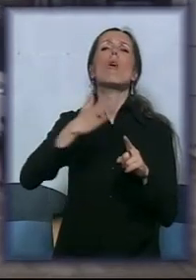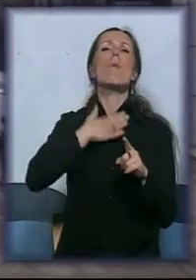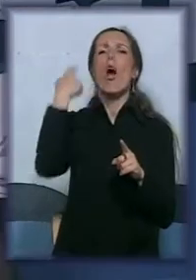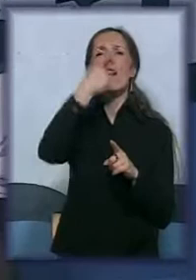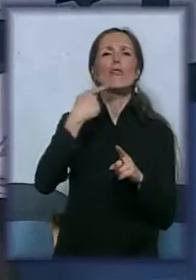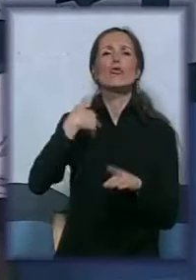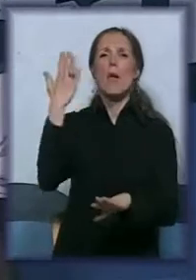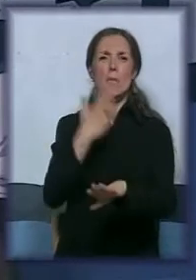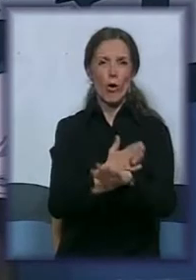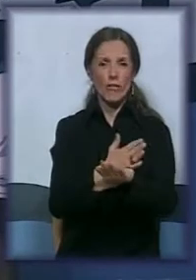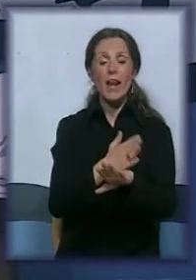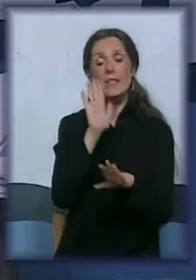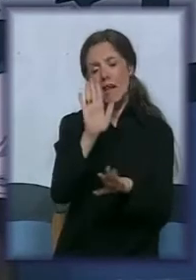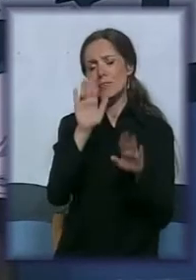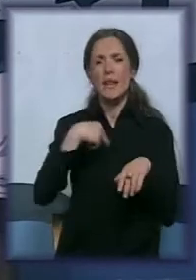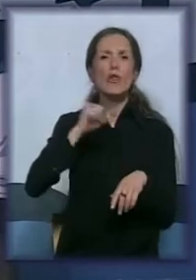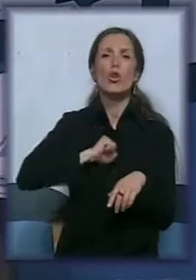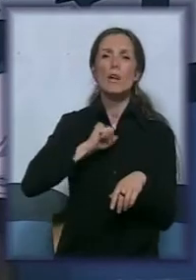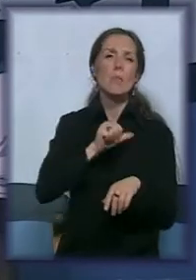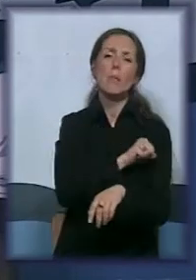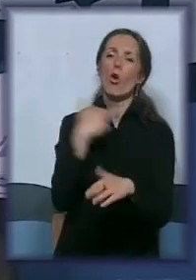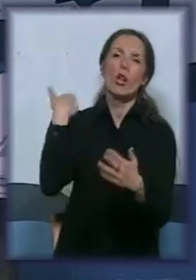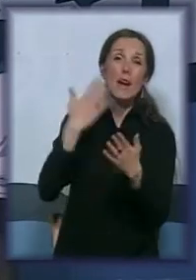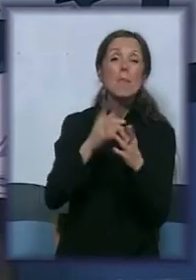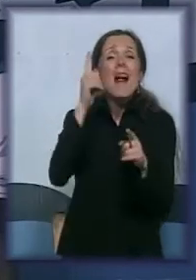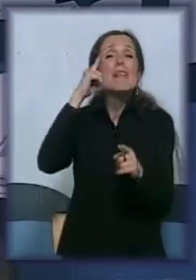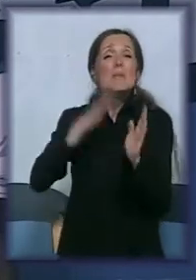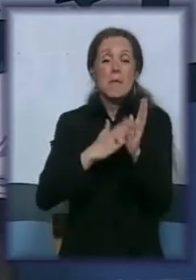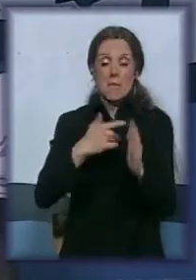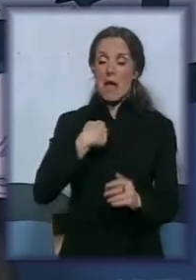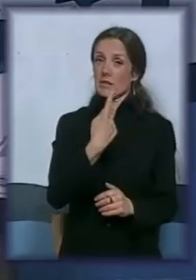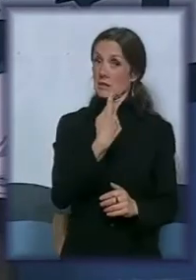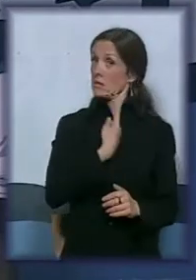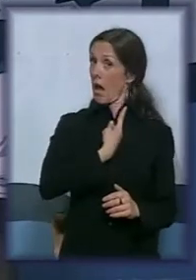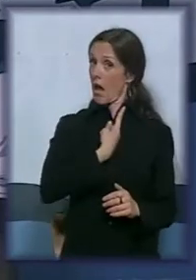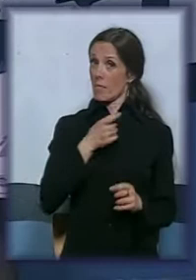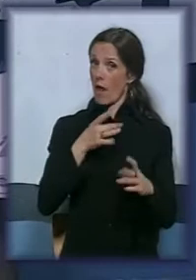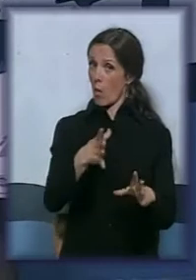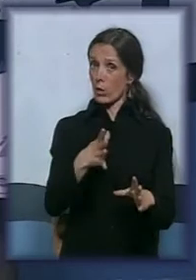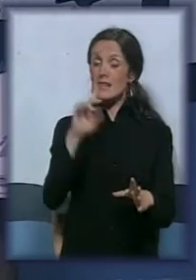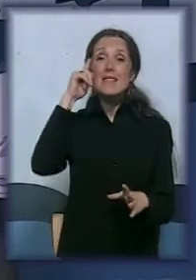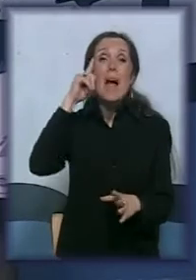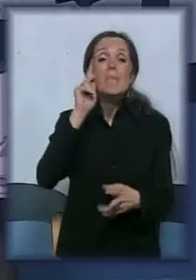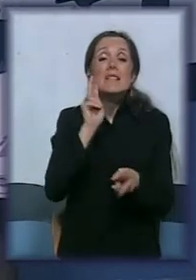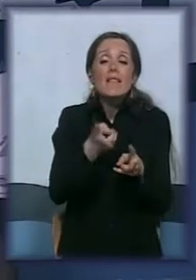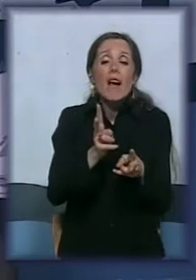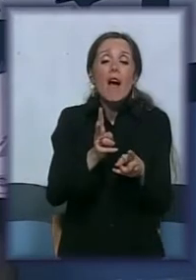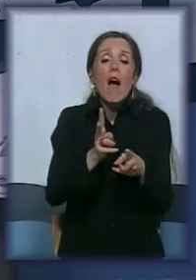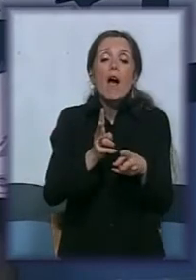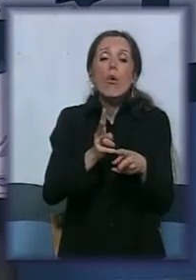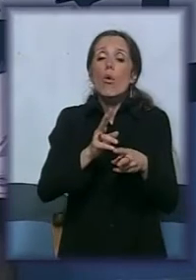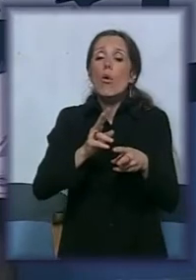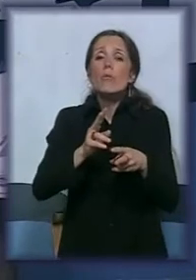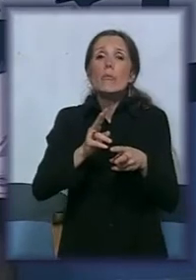ali zamislite da ste u ovom momentu neko ko je sam na ulici. Zamislite kako izgleda kada se